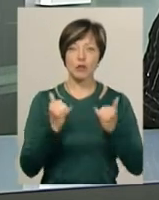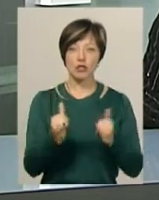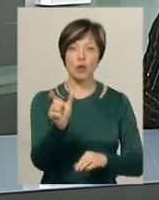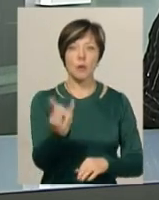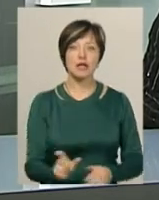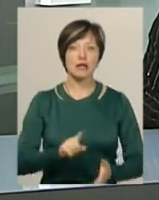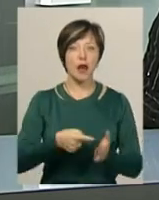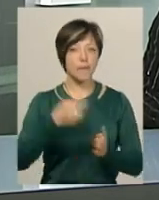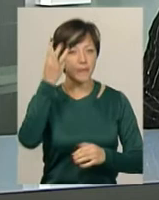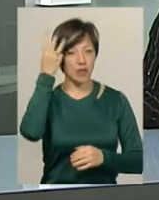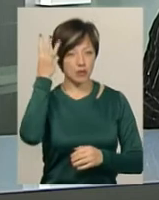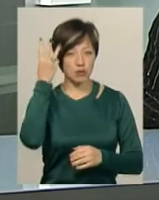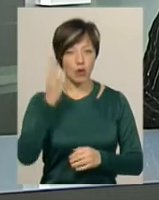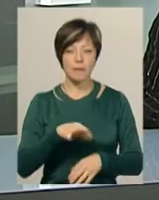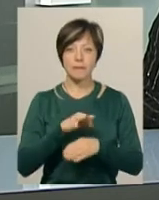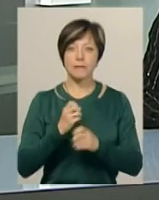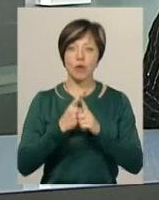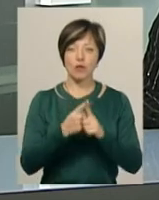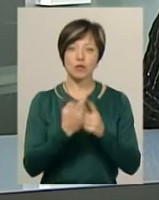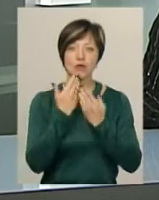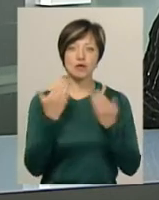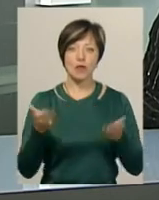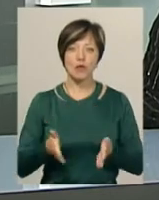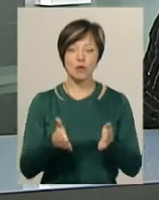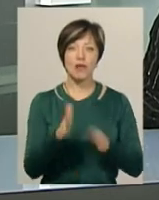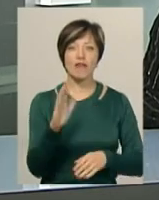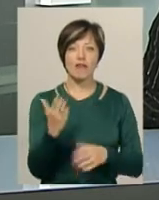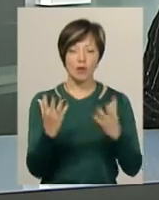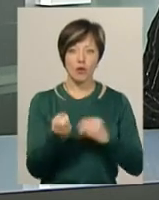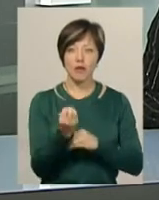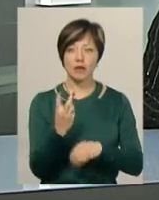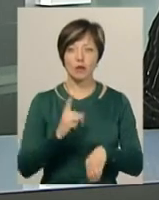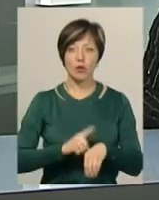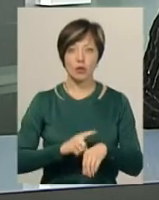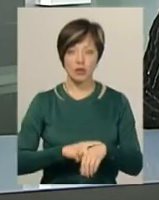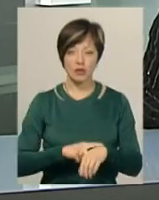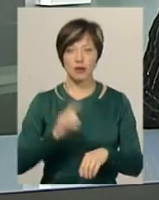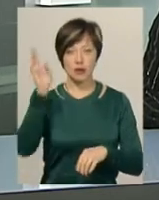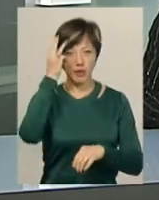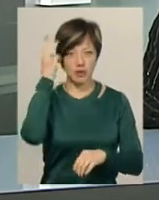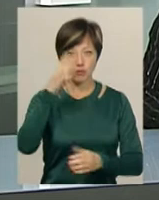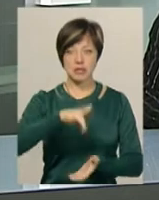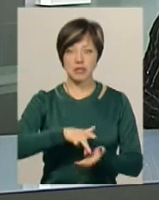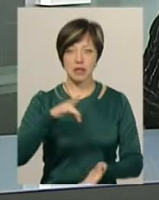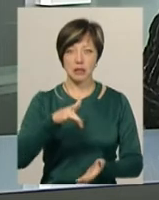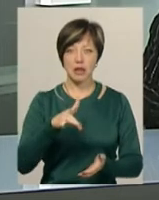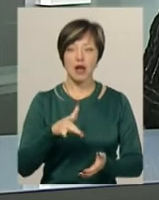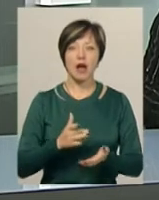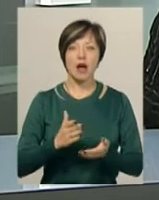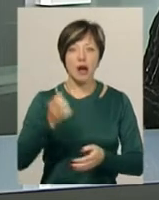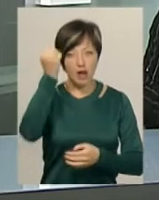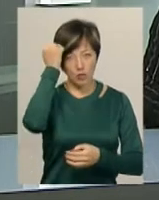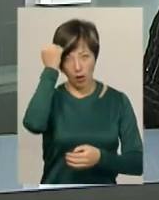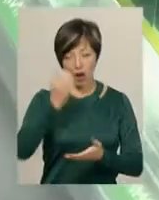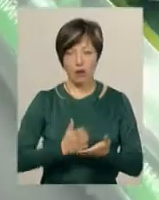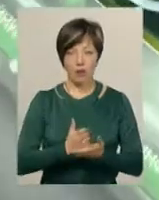громадянина Хмельницького. Проведуть професора в останній путь у вівторок о 12-й годині у Хмельницькому центрі ритуальних послуг.